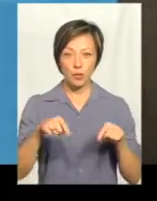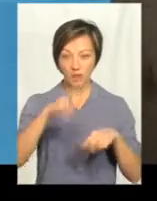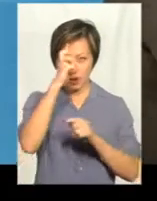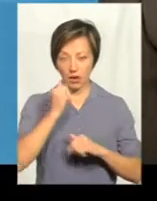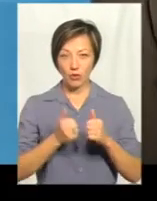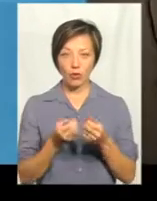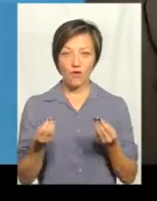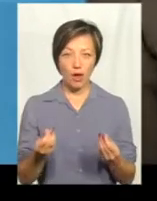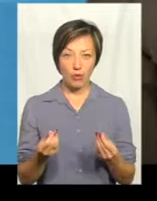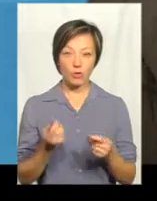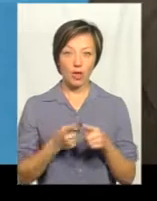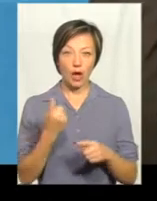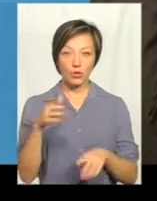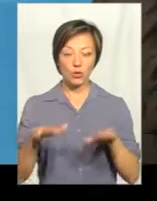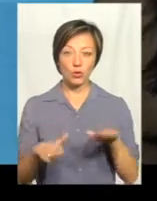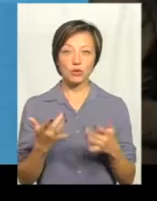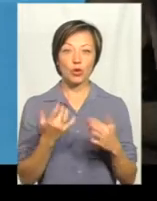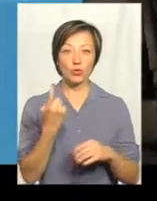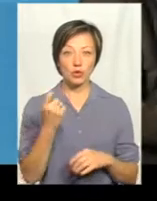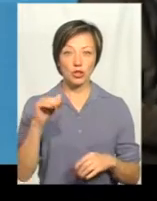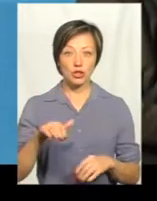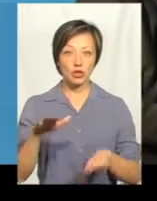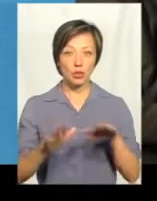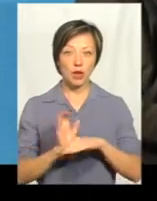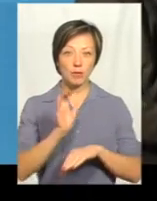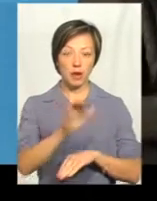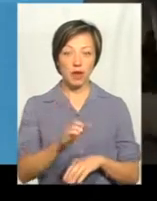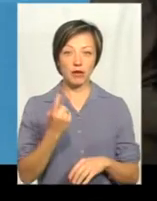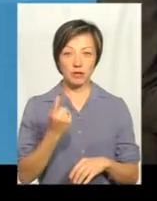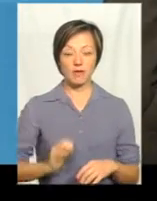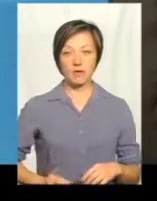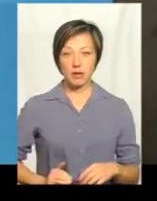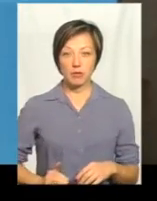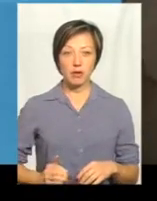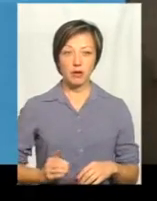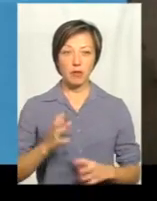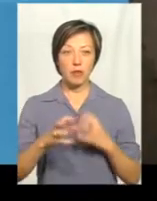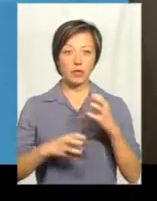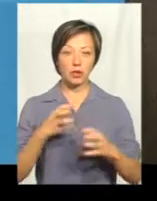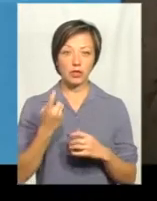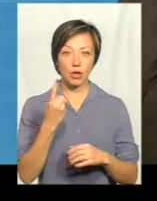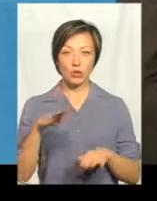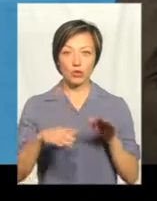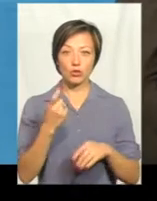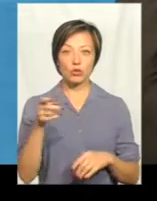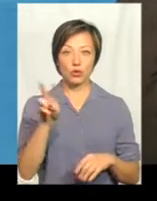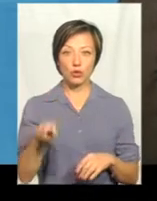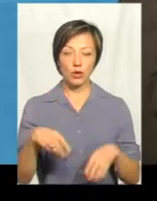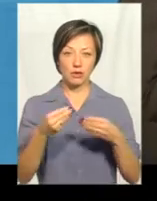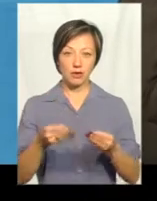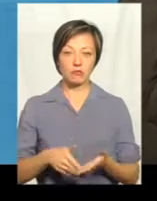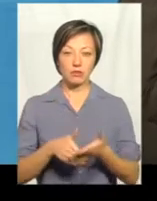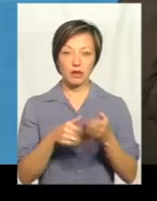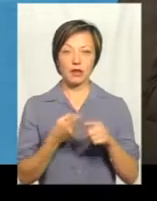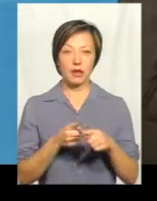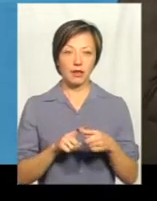за тонн, наприклад, скільки тонн, 100 тисяч тонн відправили одна фірма, помідор за тонн 100 доларів дають, і ми